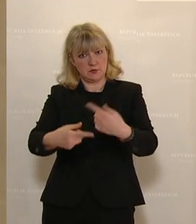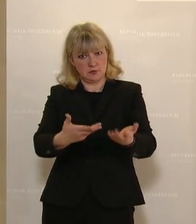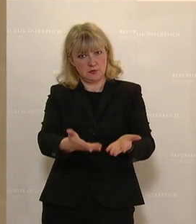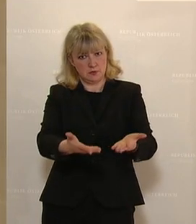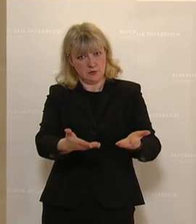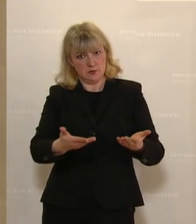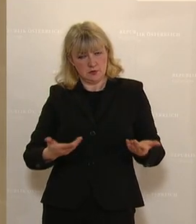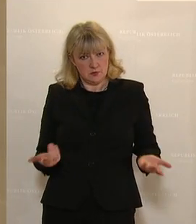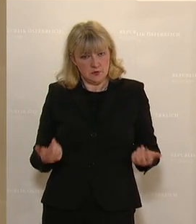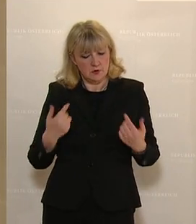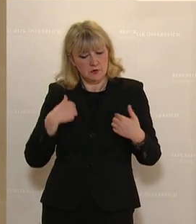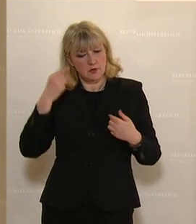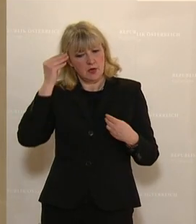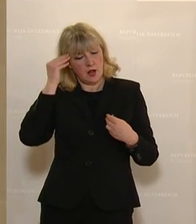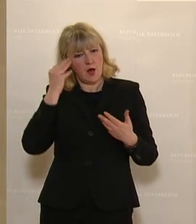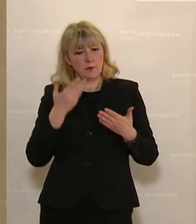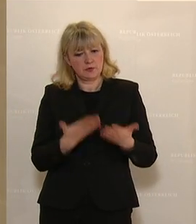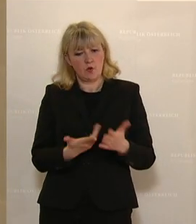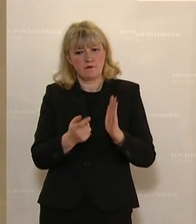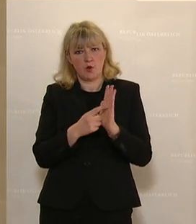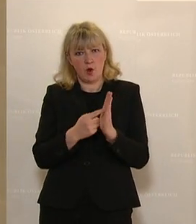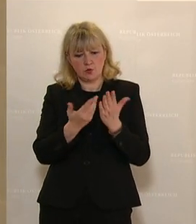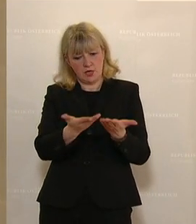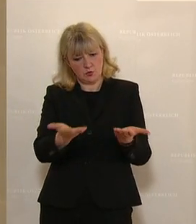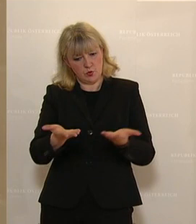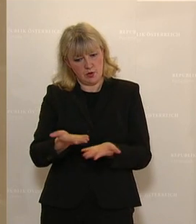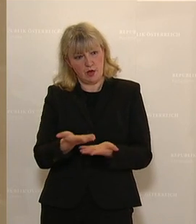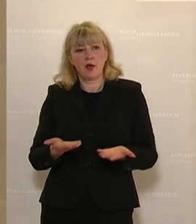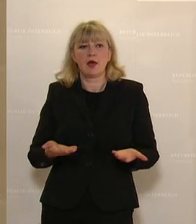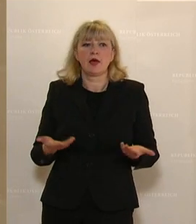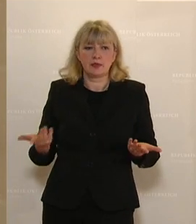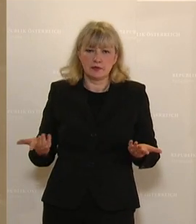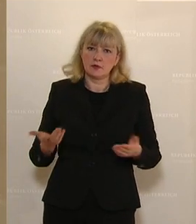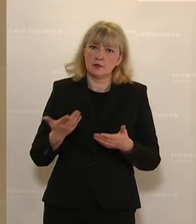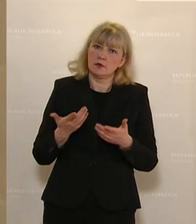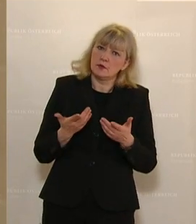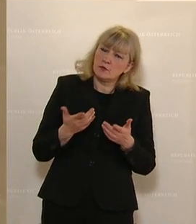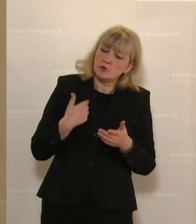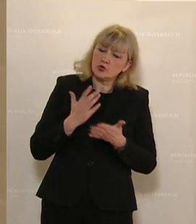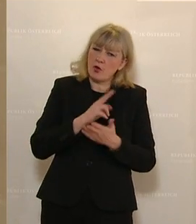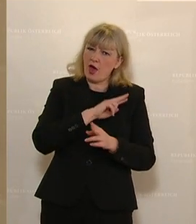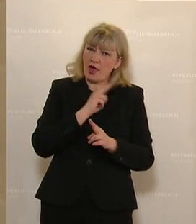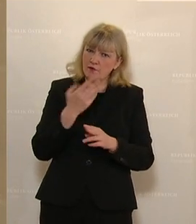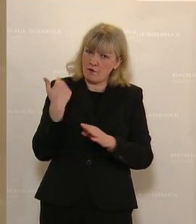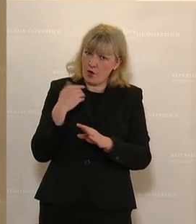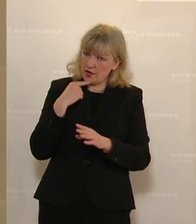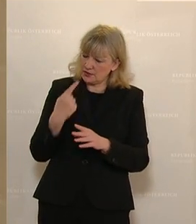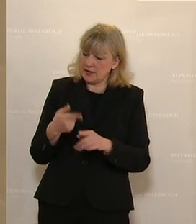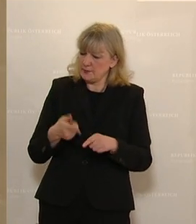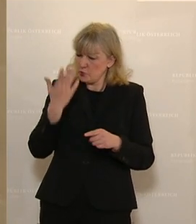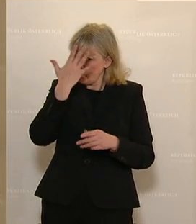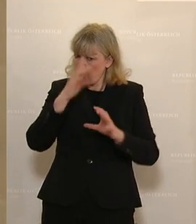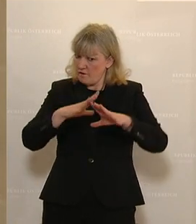den Voraussetzungen und mit den Antwortteilen, die ich vorher schon gegeben habe, müssen wir uns das so